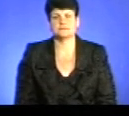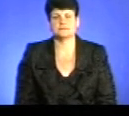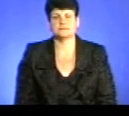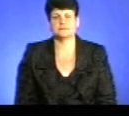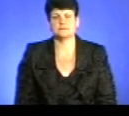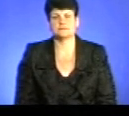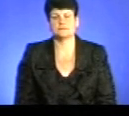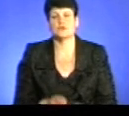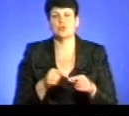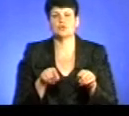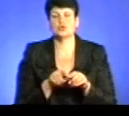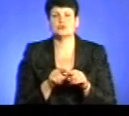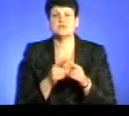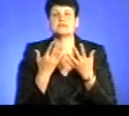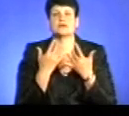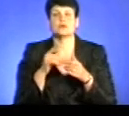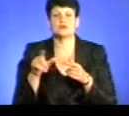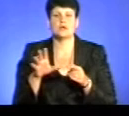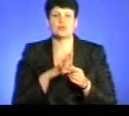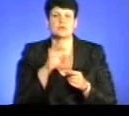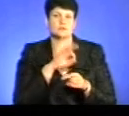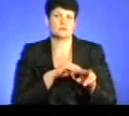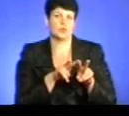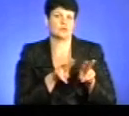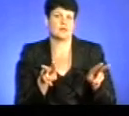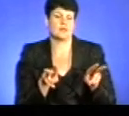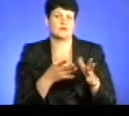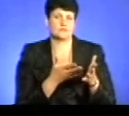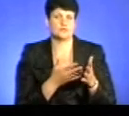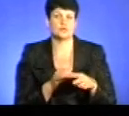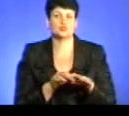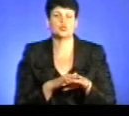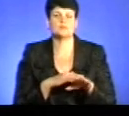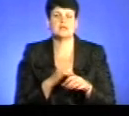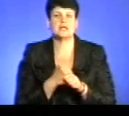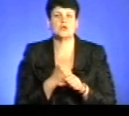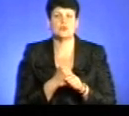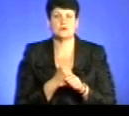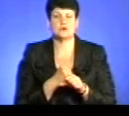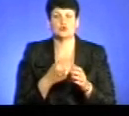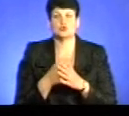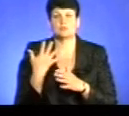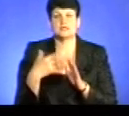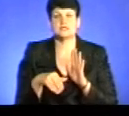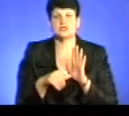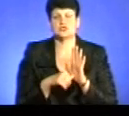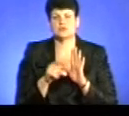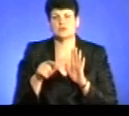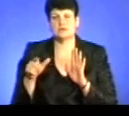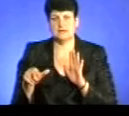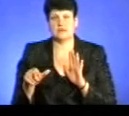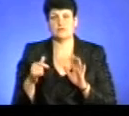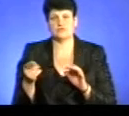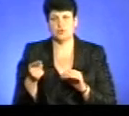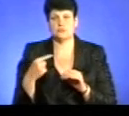Отож, до скількох осіб була застосована подібна санкція суспільних робіт? На сьогоднішній день до 56 осіб у